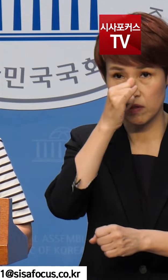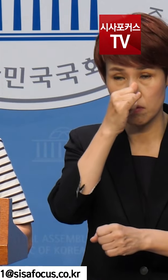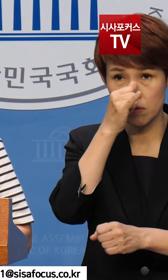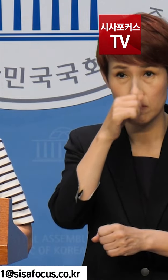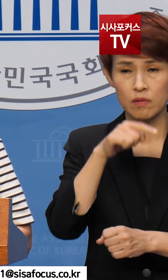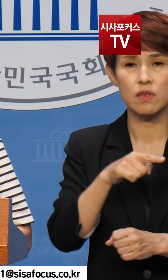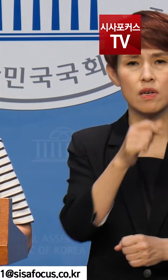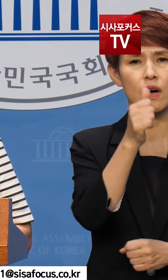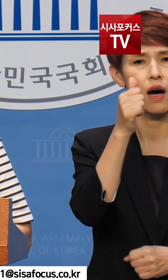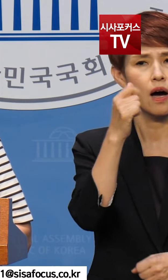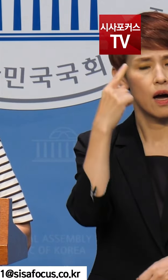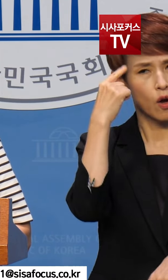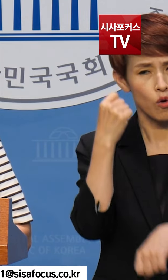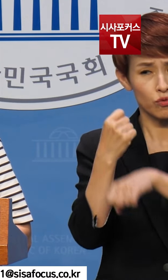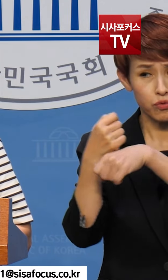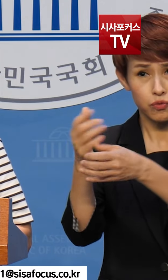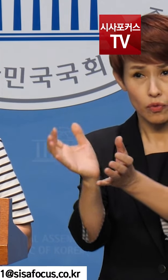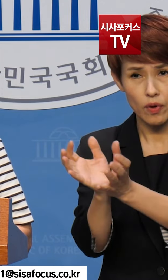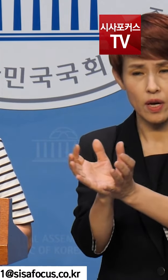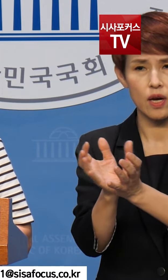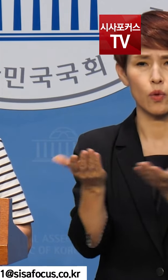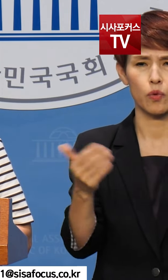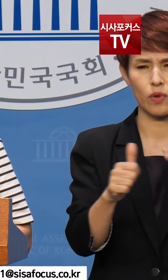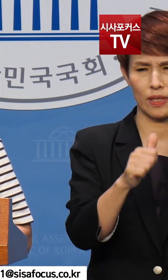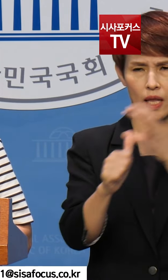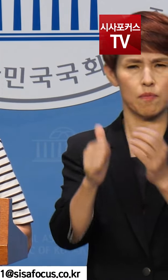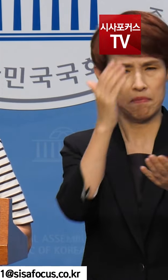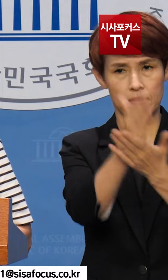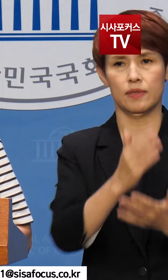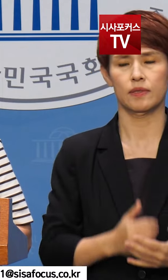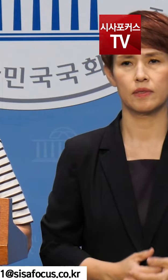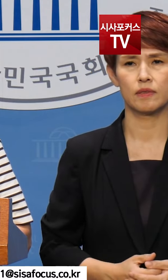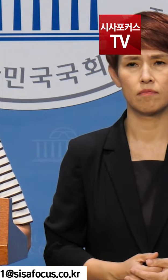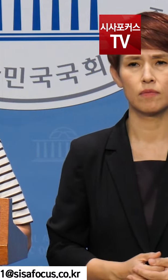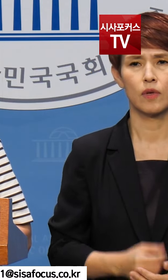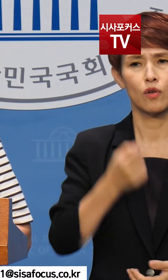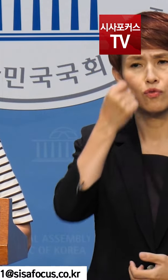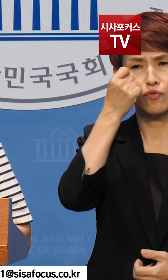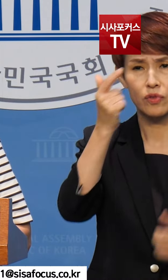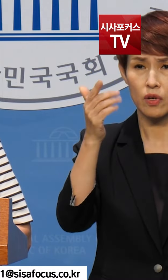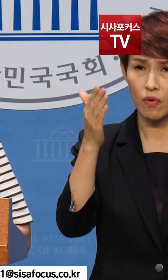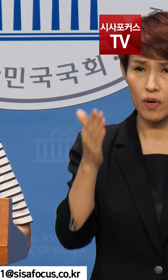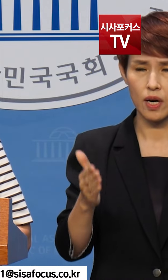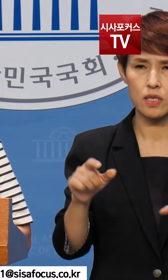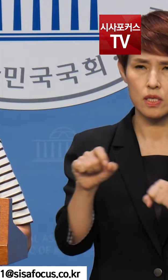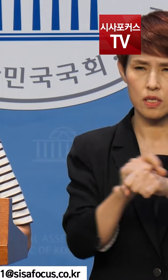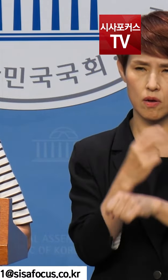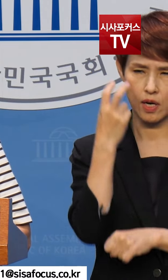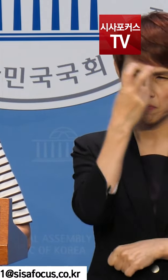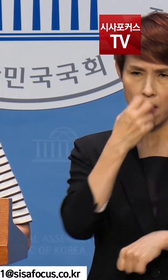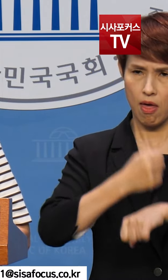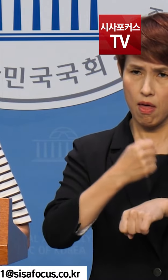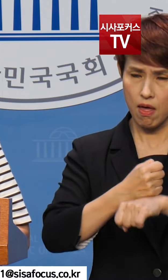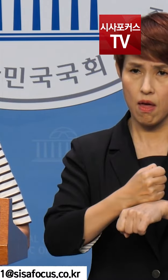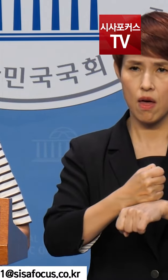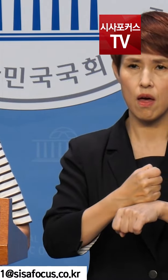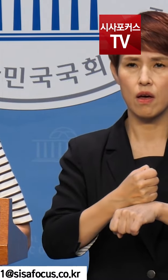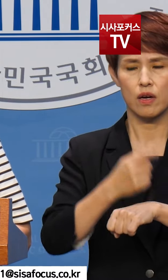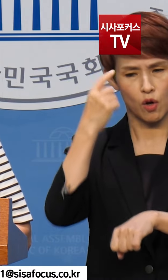중단하라. 과기정통부는 지난해 9월부터 시작해서 6개월 동안 특정감사를 한다는 명목으로